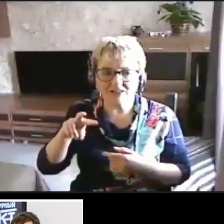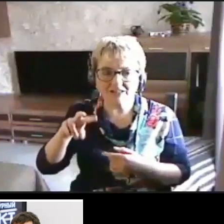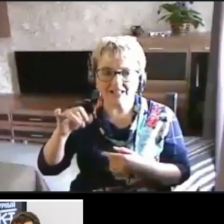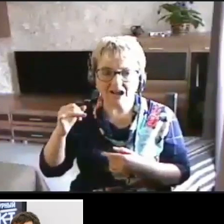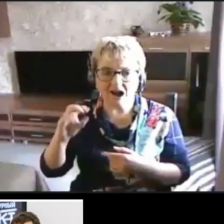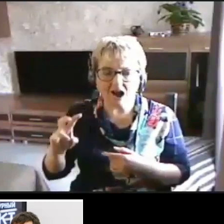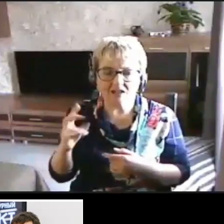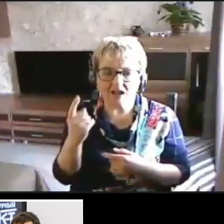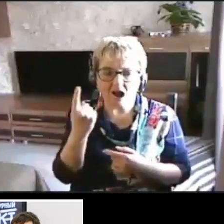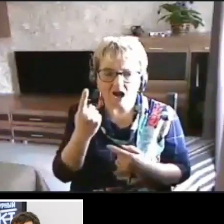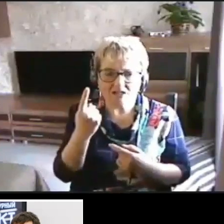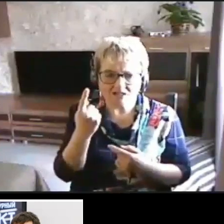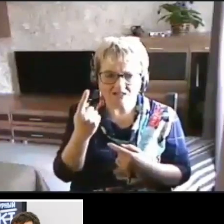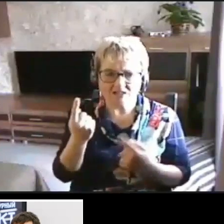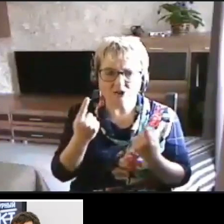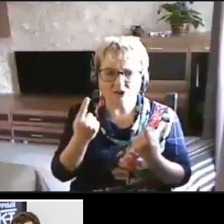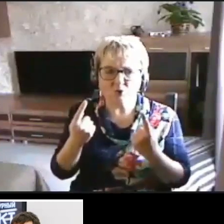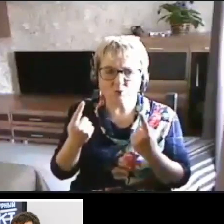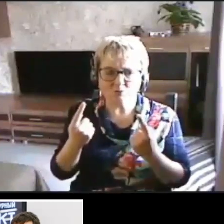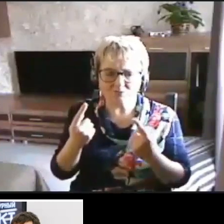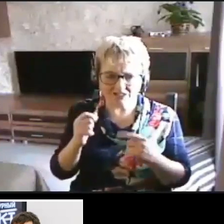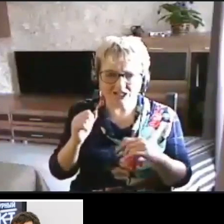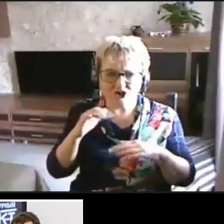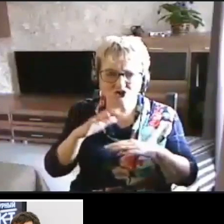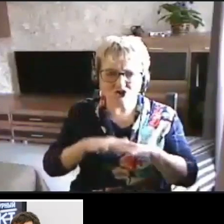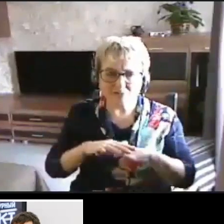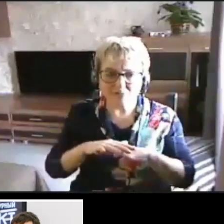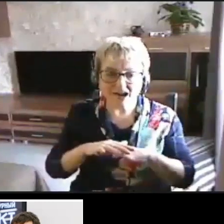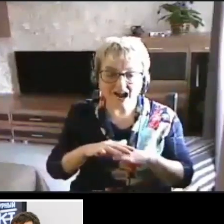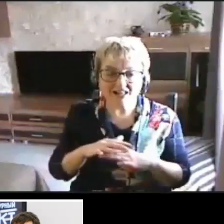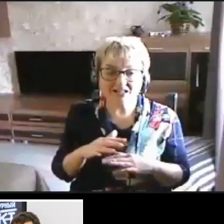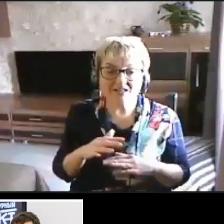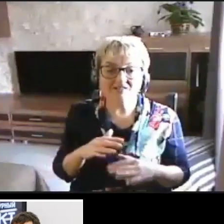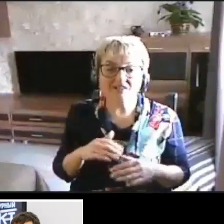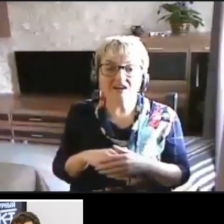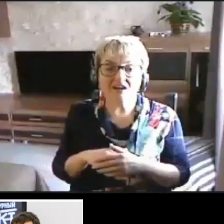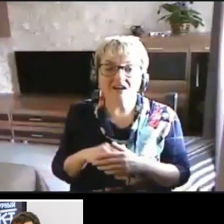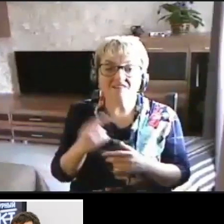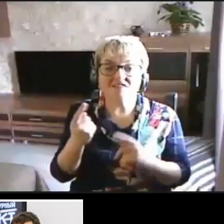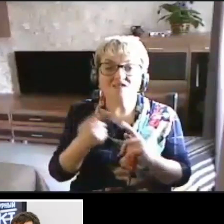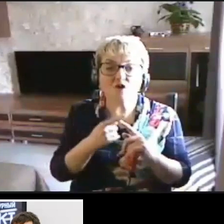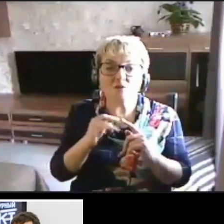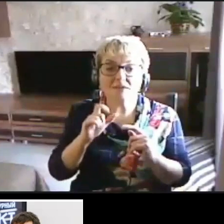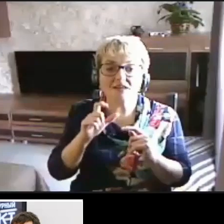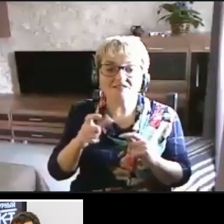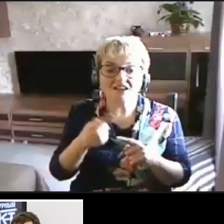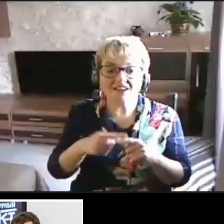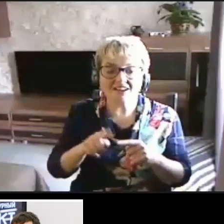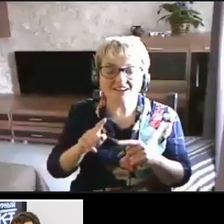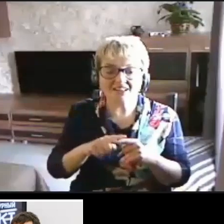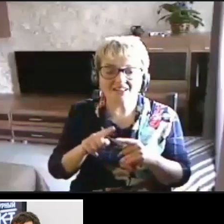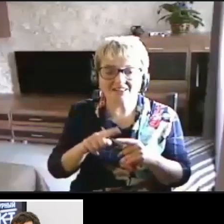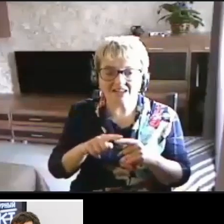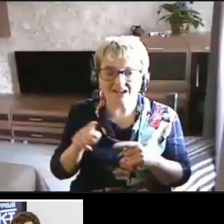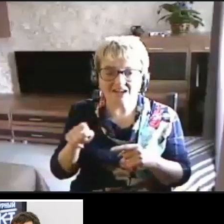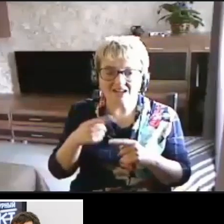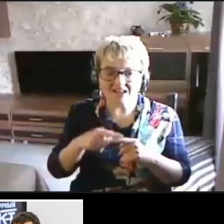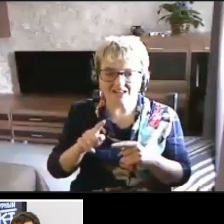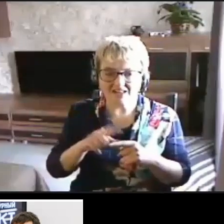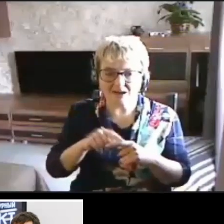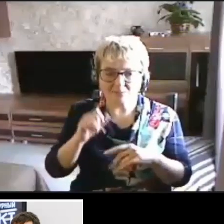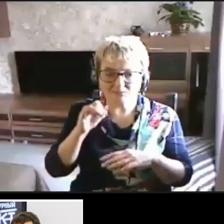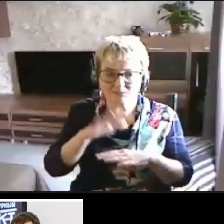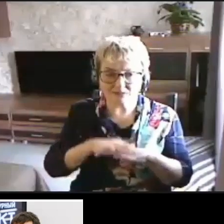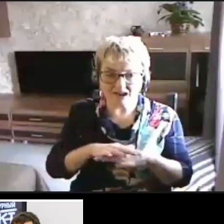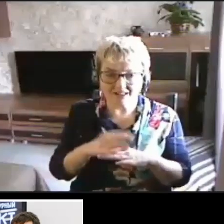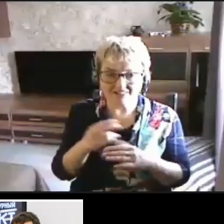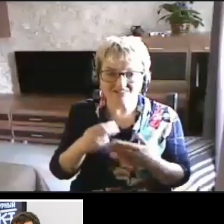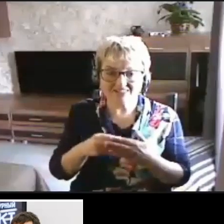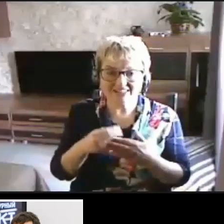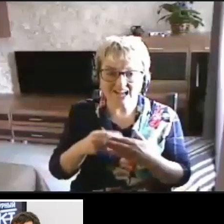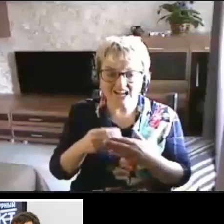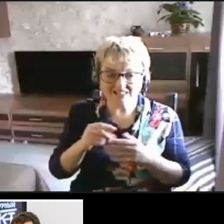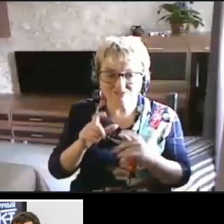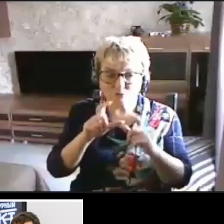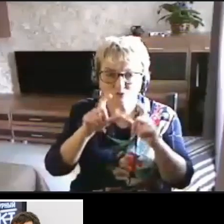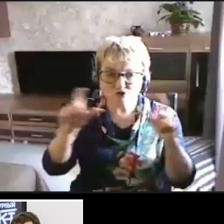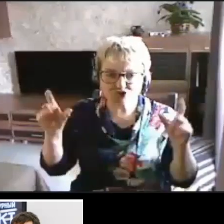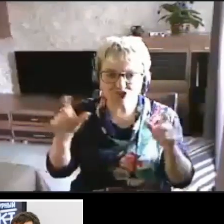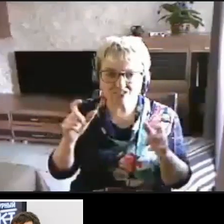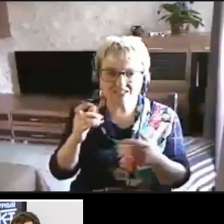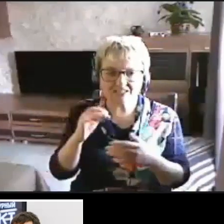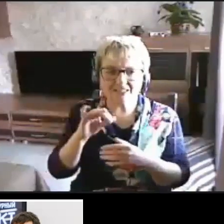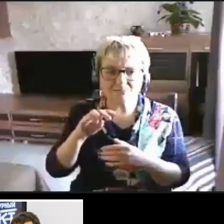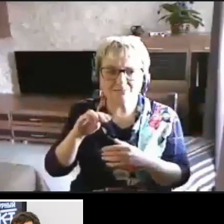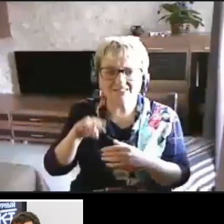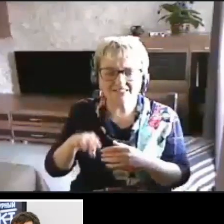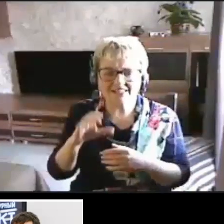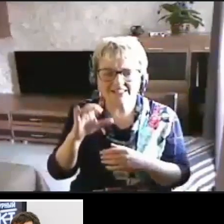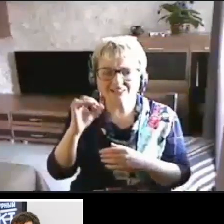из крупнейших банков. Во-первых, этот банк, финансовое учреждение является эмитентом